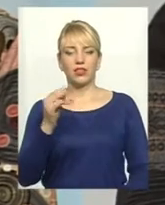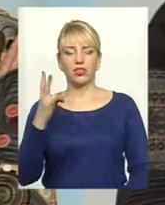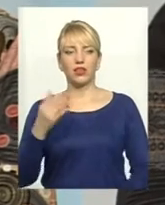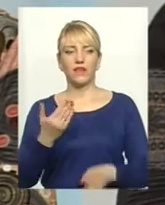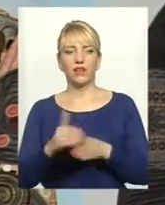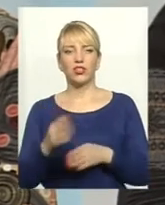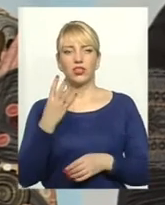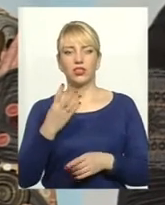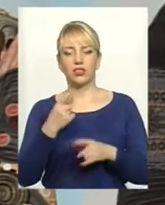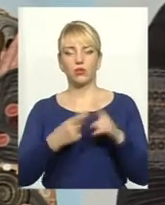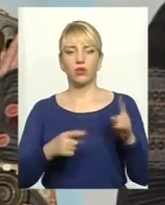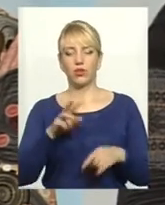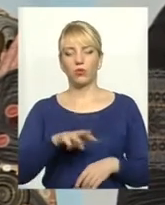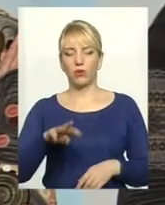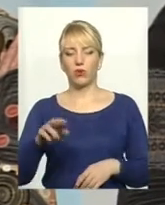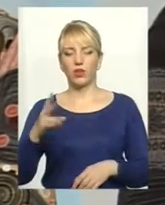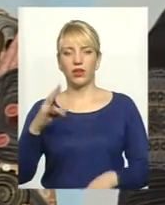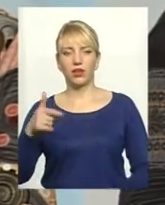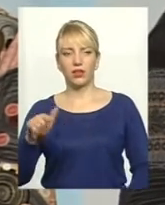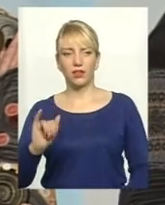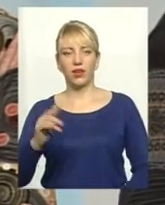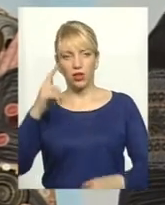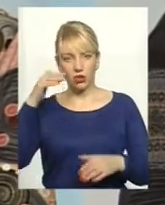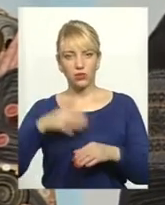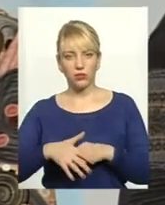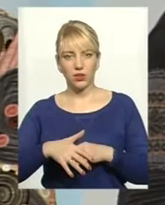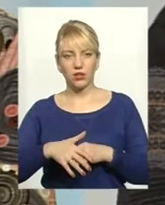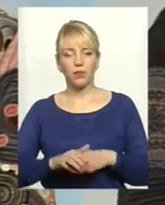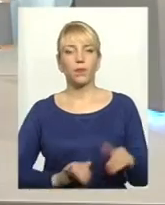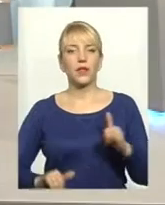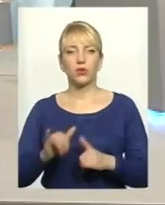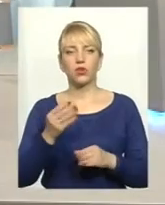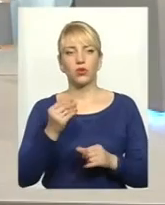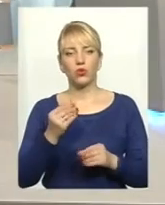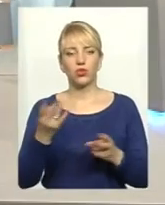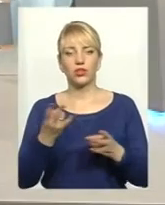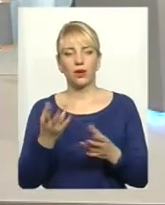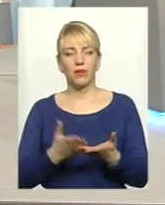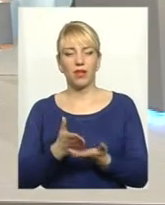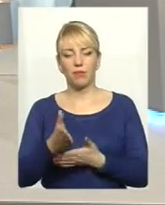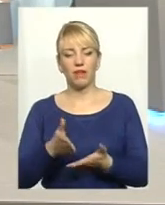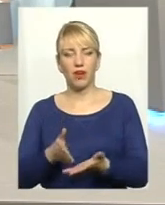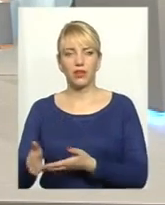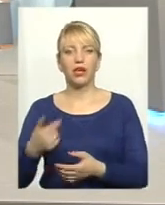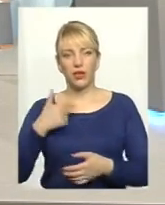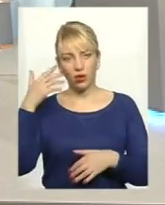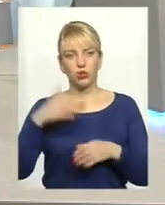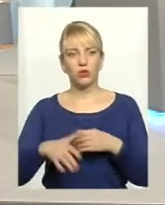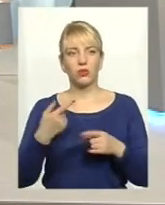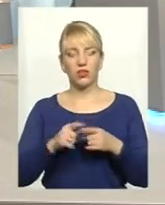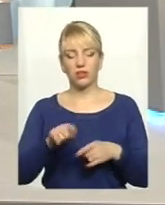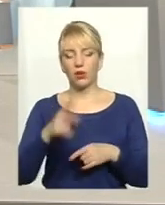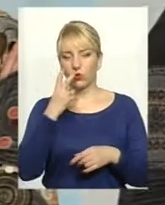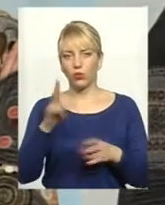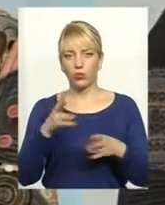,5 мільйона гривень. Ви розумієте, куди гроші сьогодні треба направляти? Я розумію, до речі, цей клуб, я